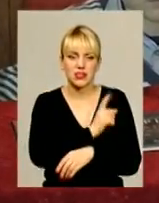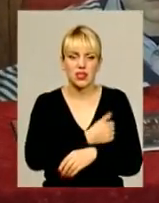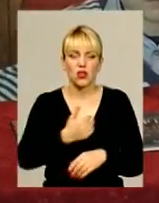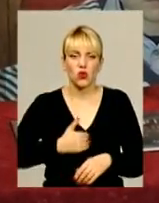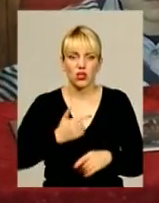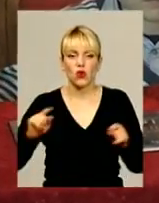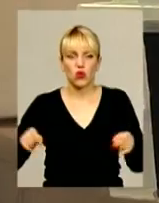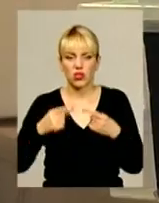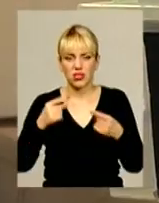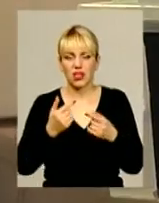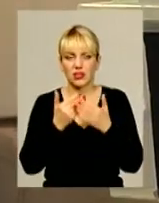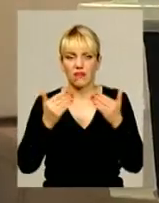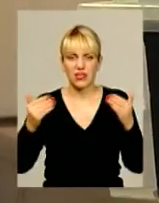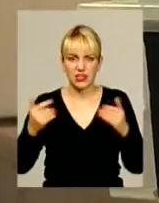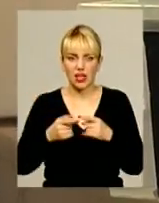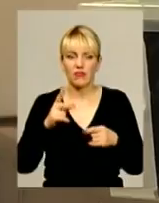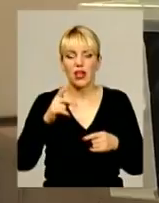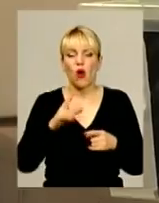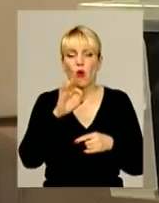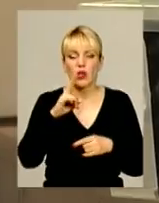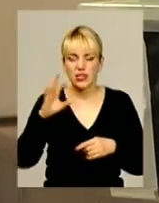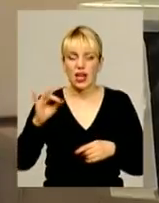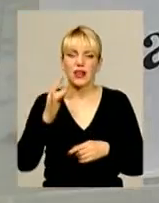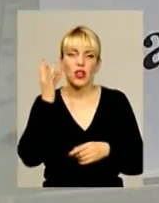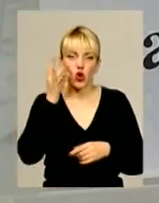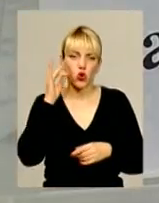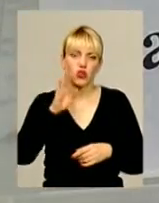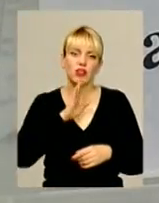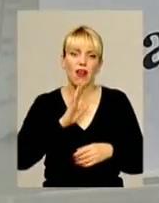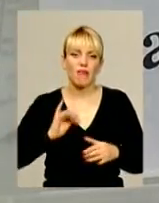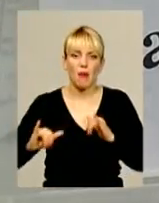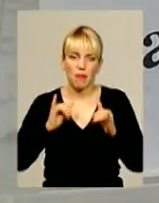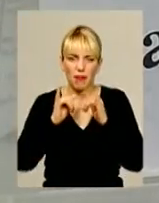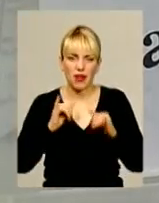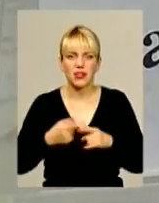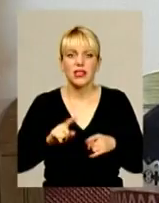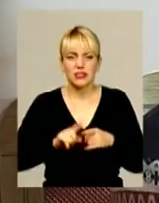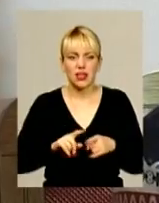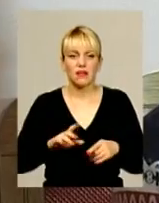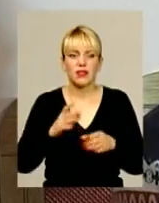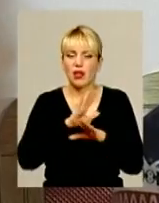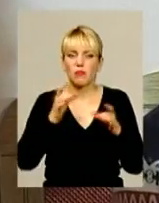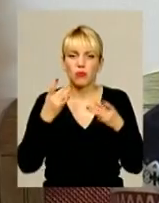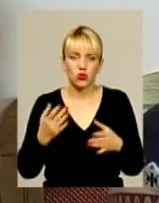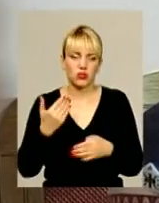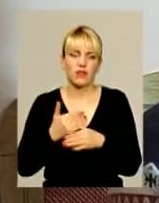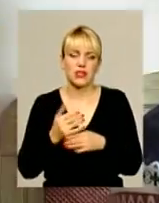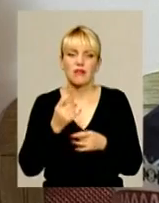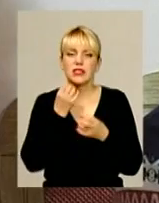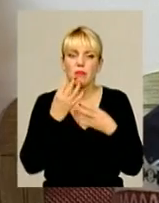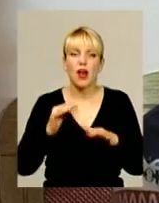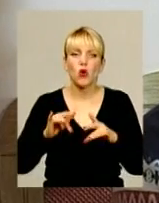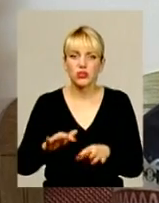вистави «Оскар» і «Рожева пані». Нині це не просто арт-проект, а всеукраїнська благодійна акція. «Моя ж позиція була, і ми з